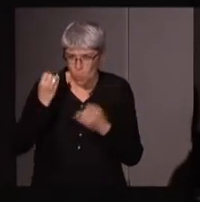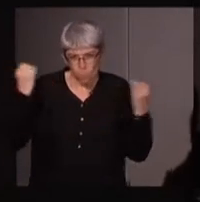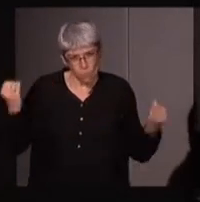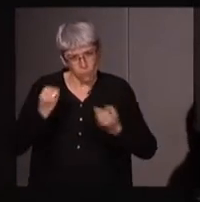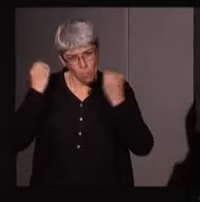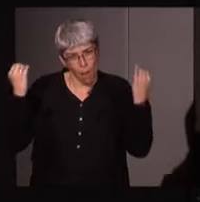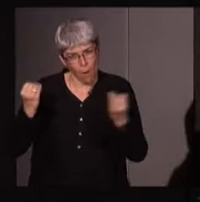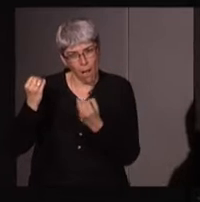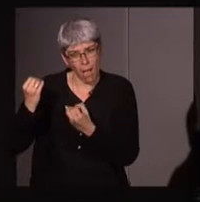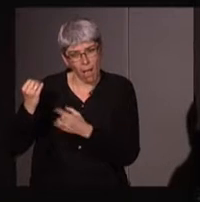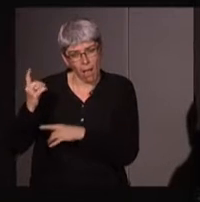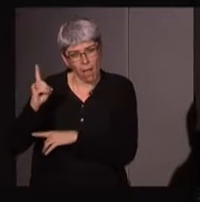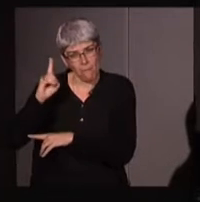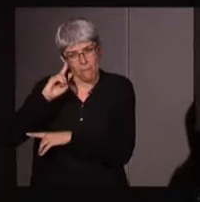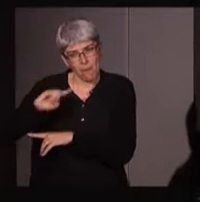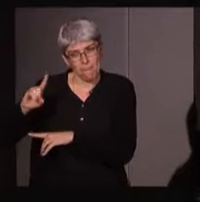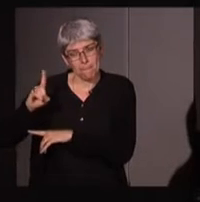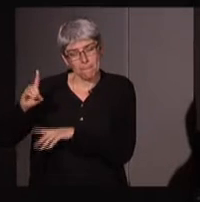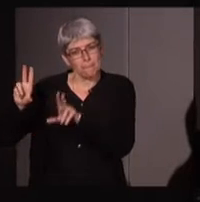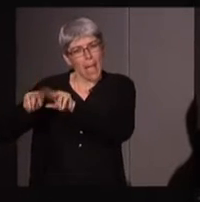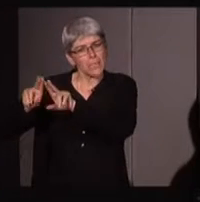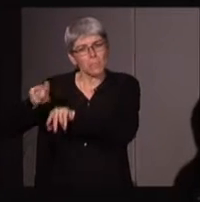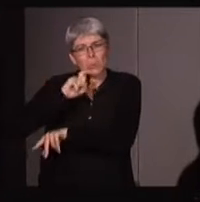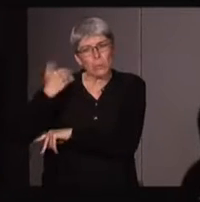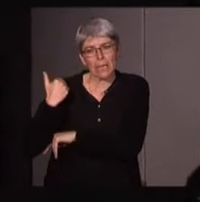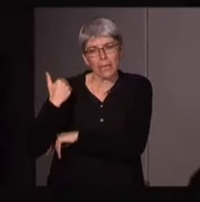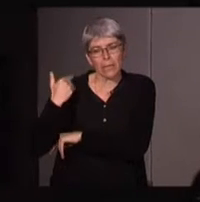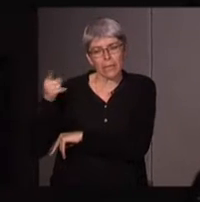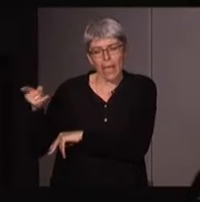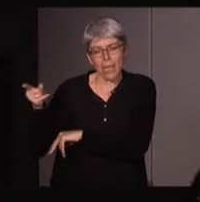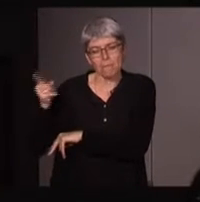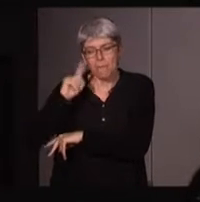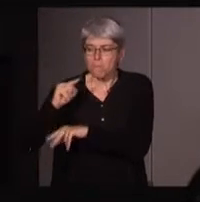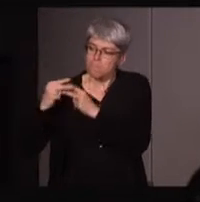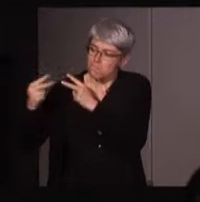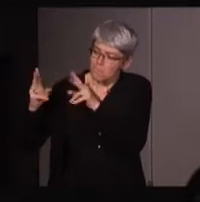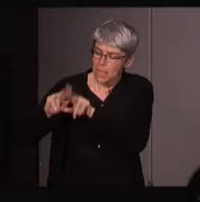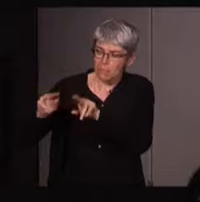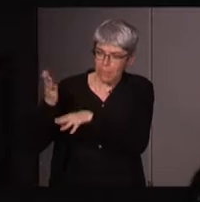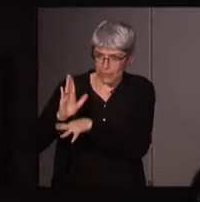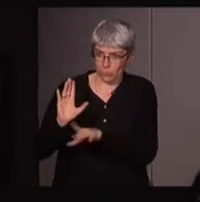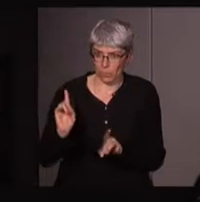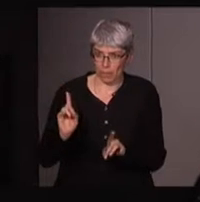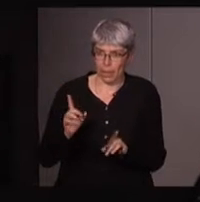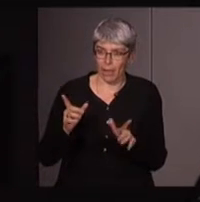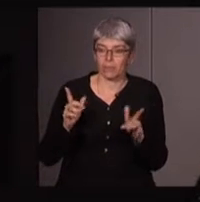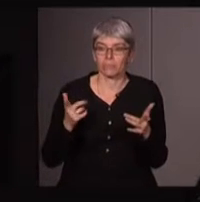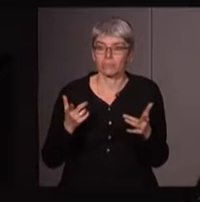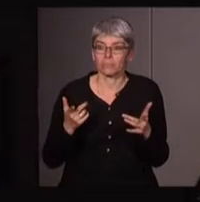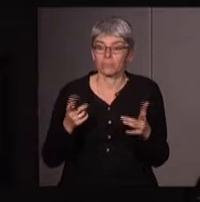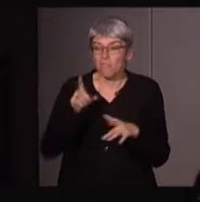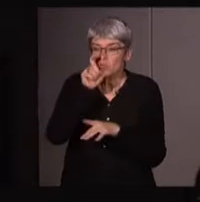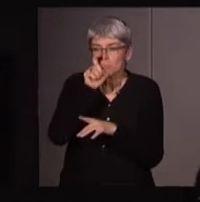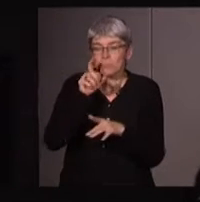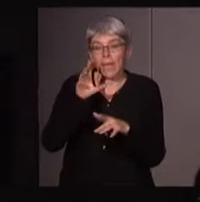auquel Bénédicte a, sur lesquels elle vous a, qu'elle vous a présenté, pardon. Eh bien,